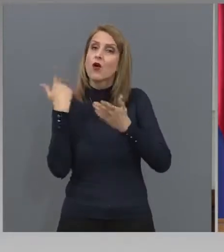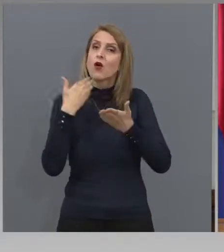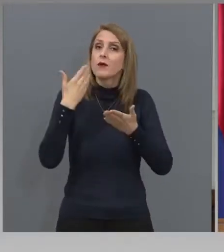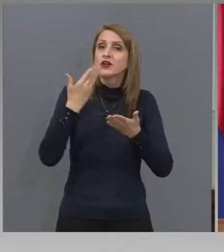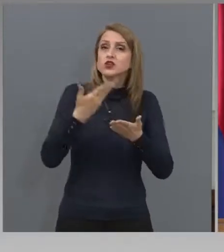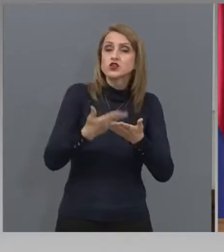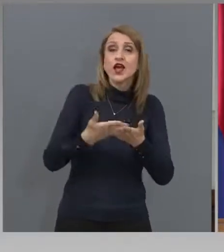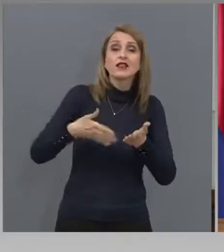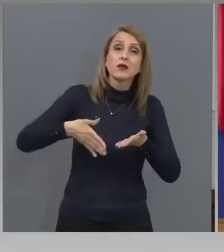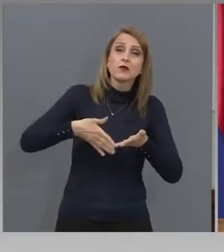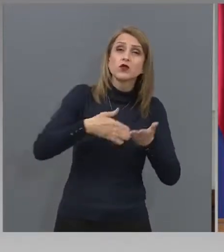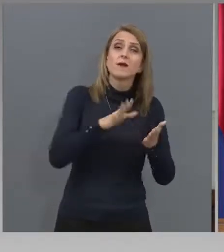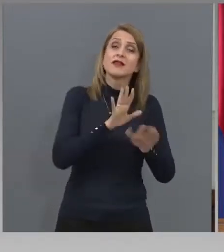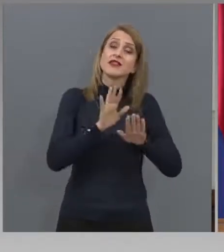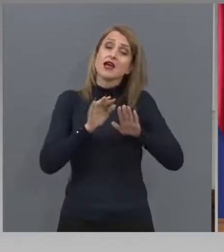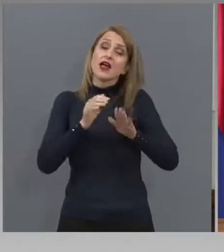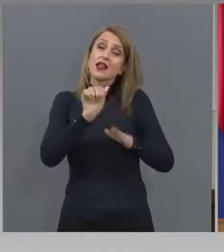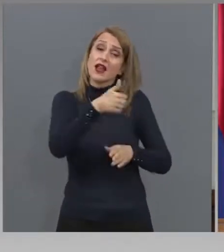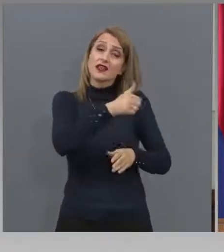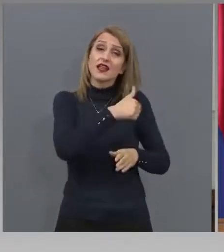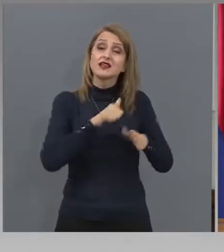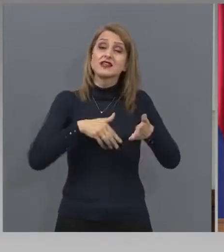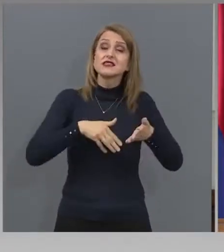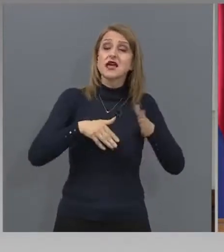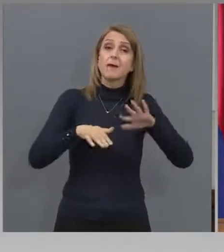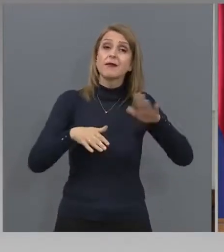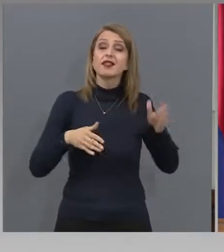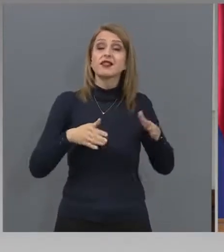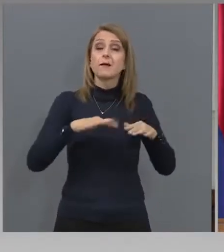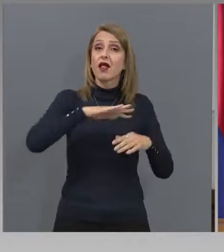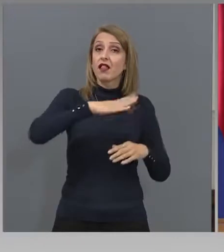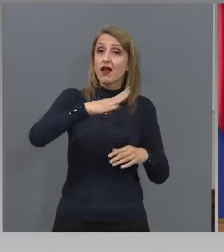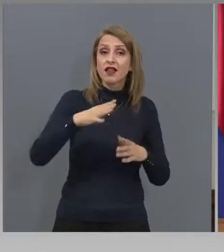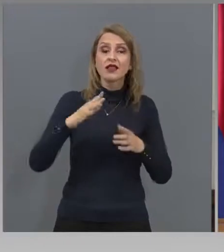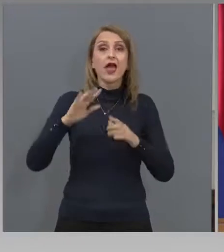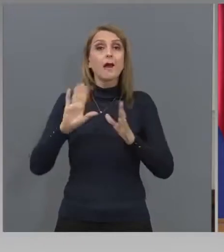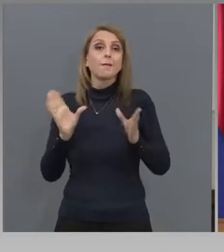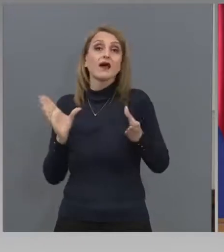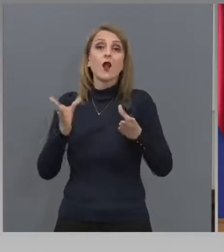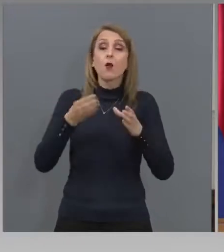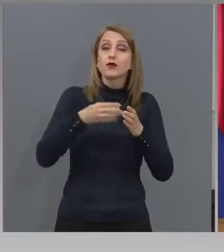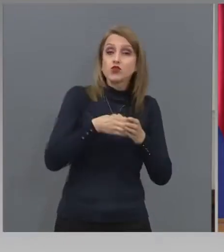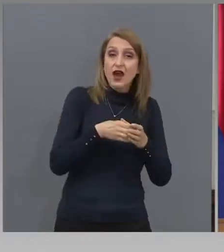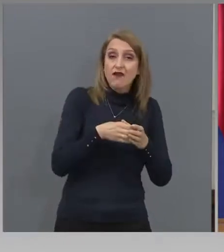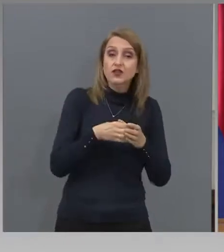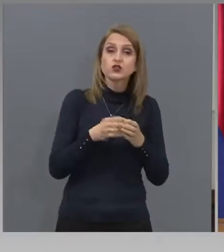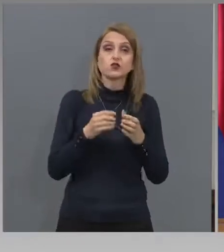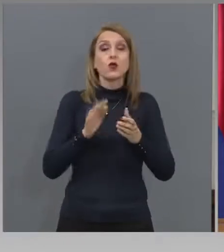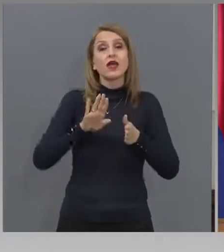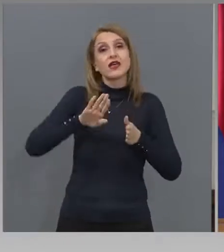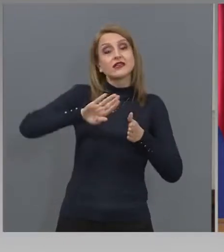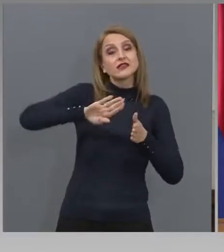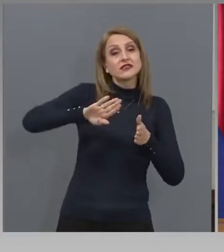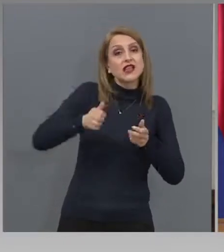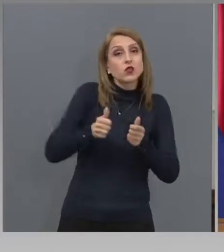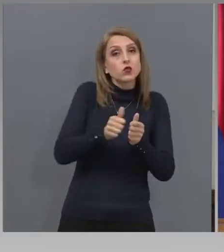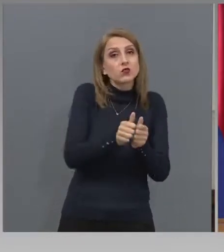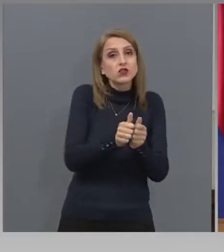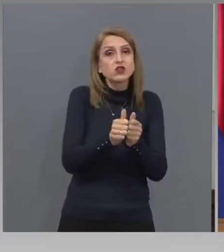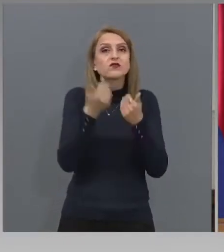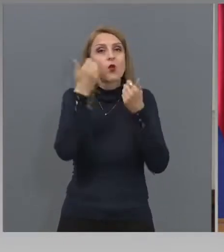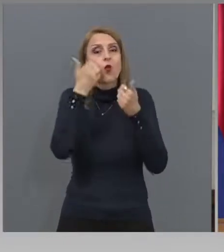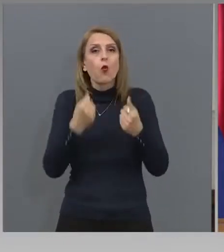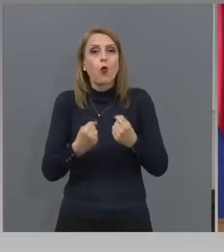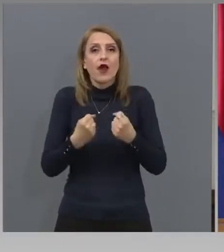Западните Балкани към приобщаващо регионално сътрудничество и укрепване на добросъседските отношения,